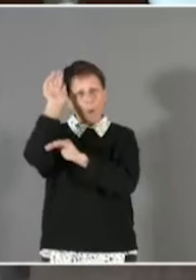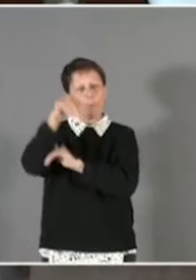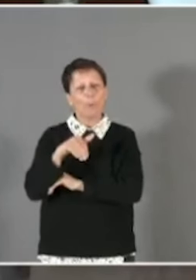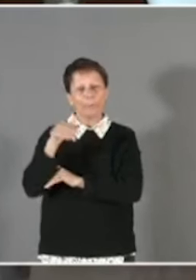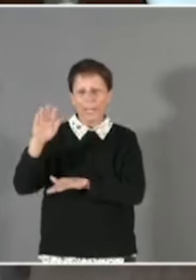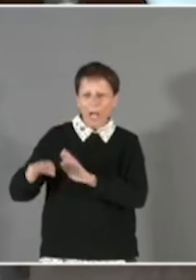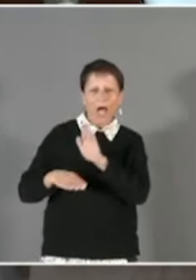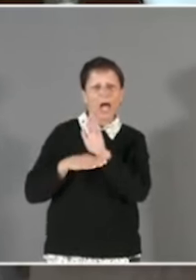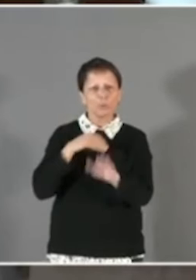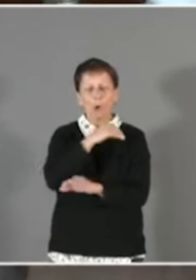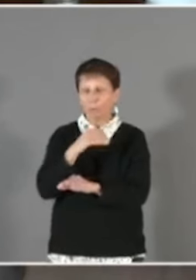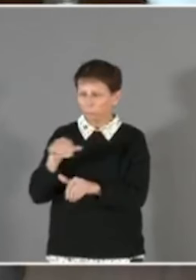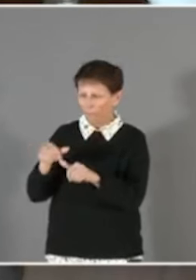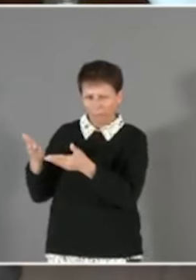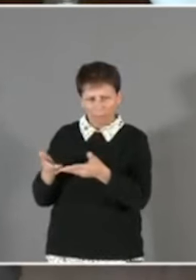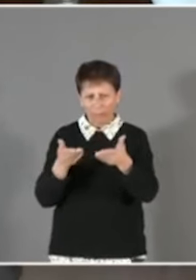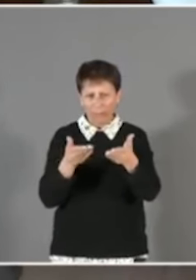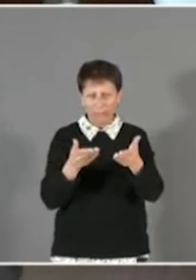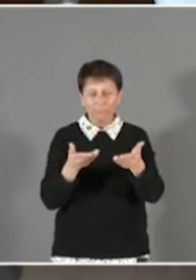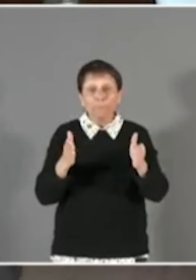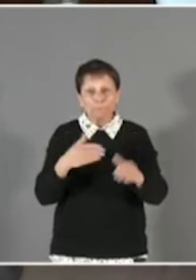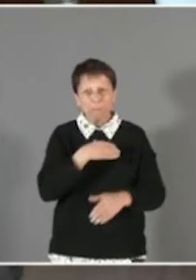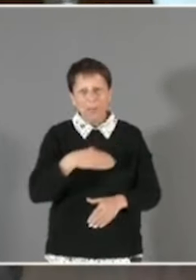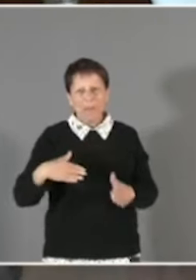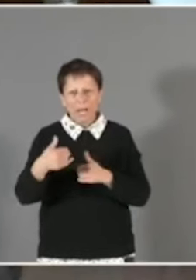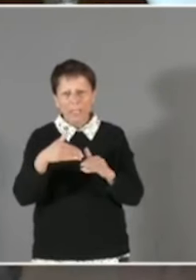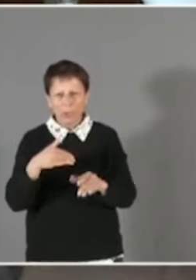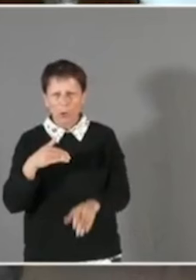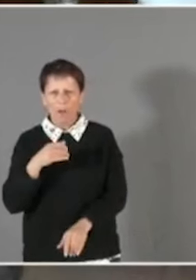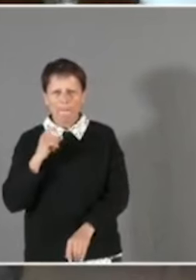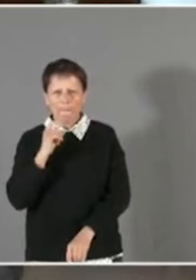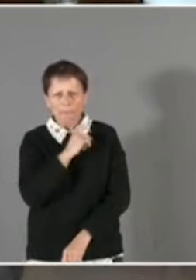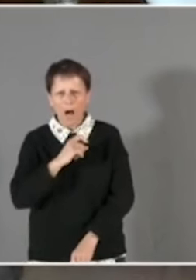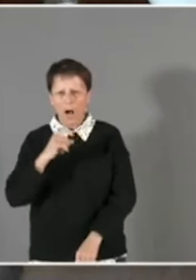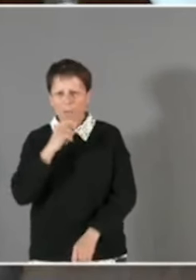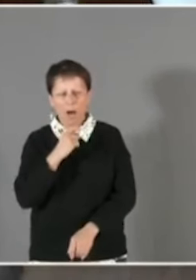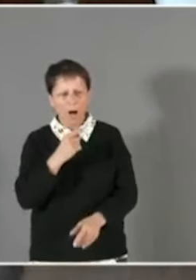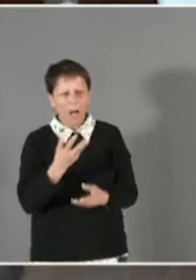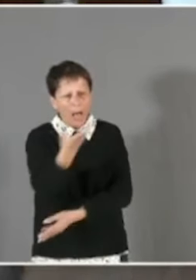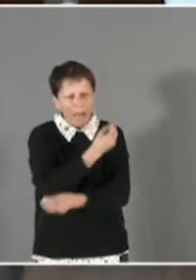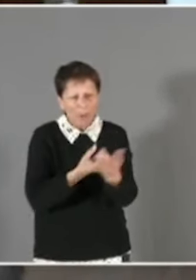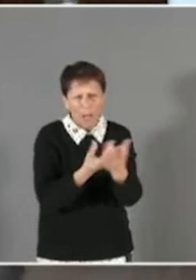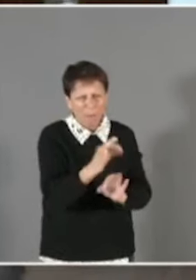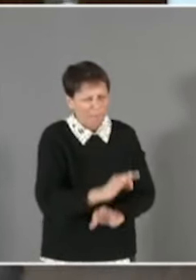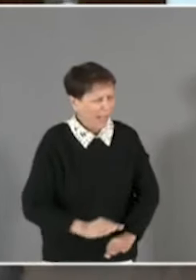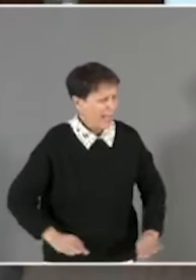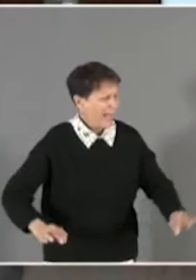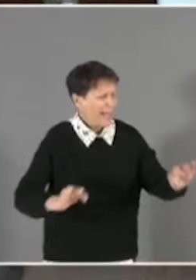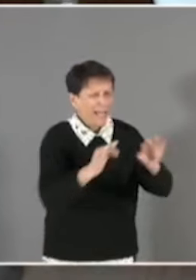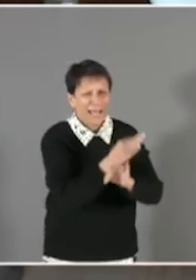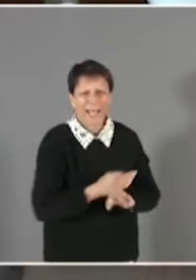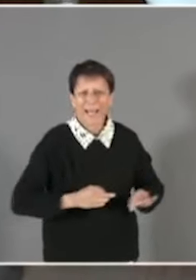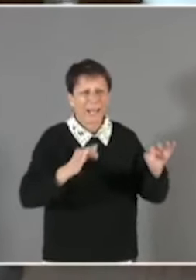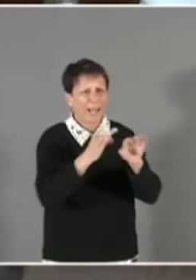ce qu'il vient faire là. Mais bon, puisque la mairie du secteur a fait preuve de mensonge et n'a absolument rien communiqué aux habitants sur ce qui allait se passer